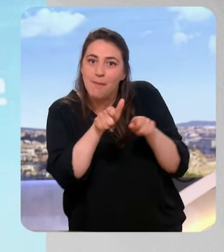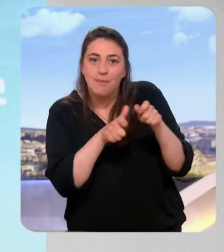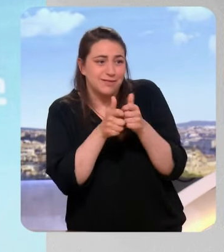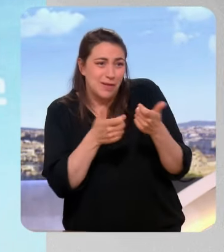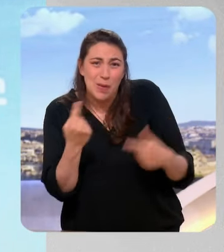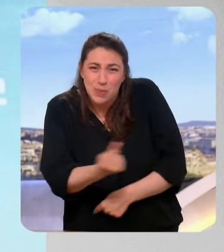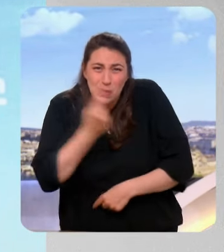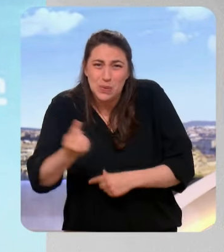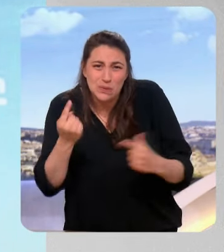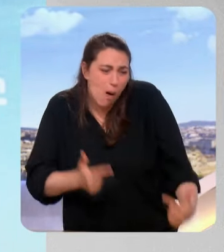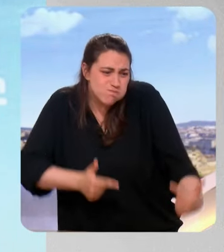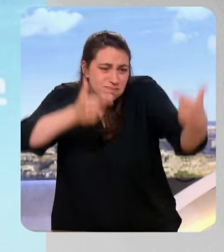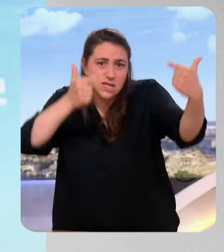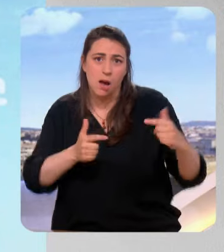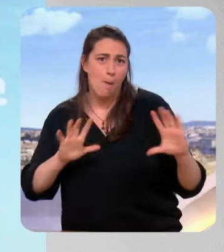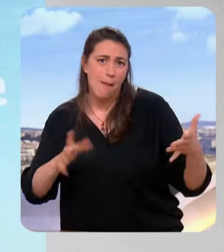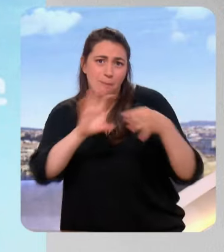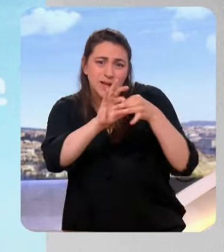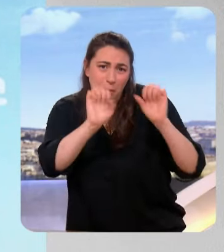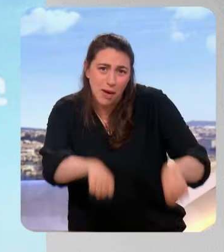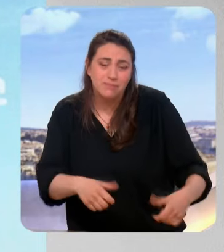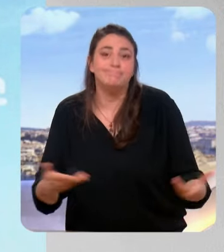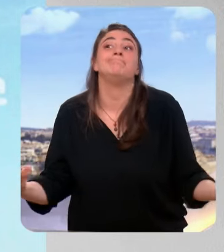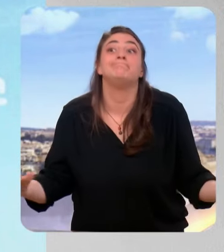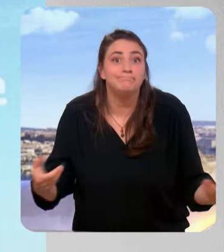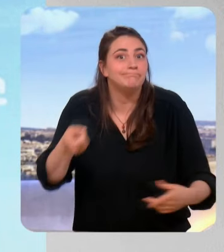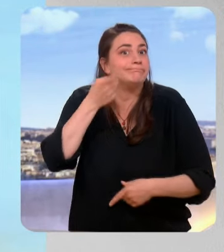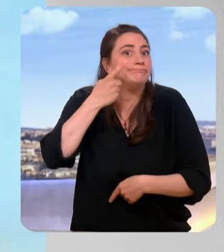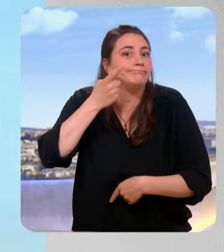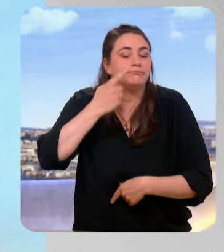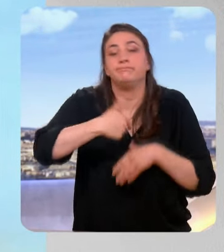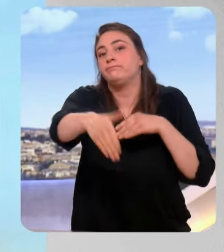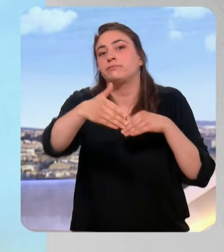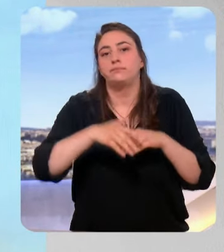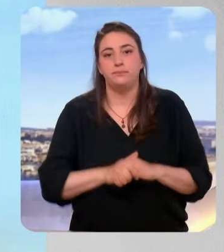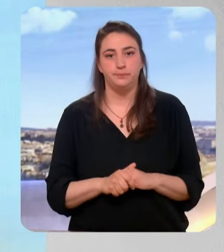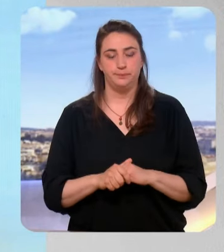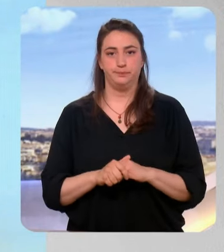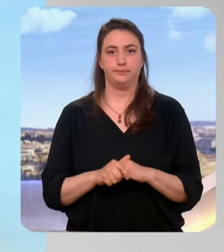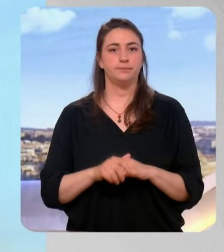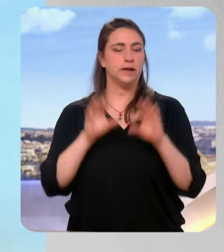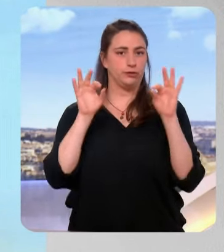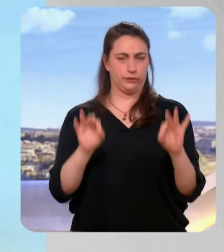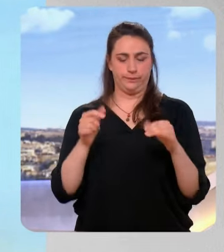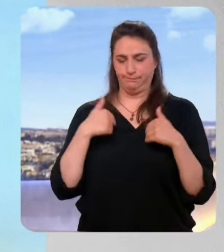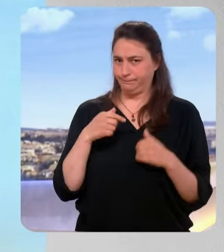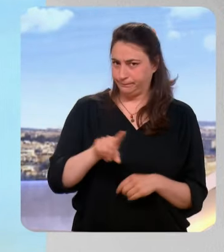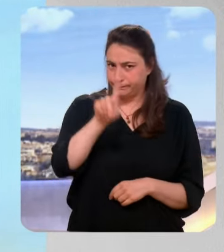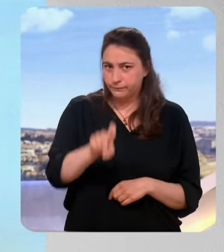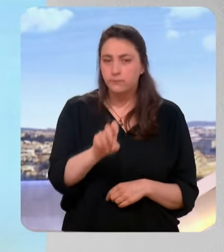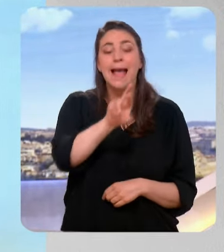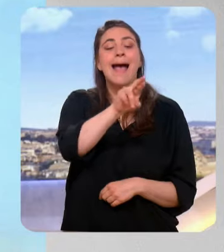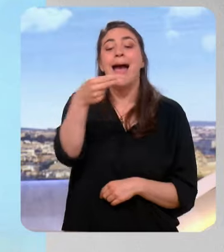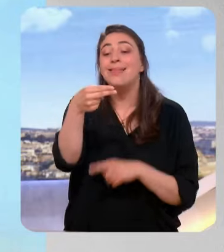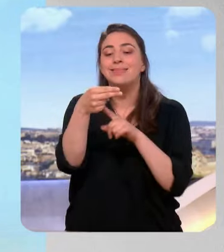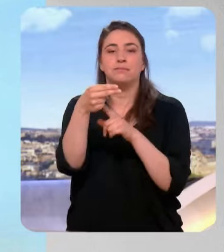continuera à s'opposer assez violemment sur un certain nombre de textes fondamentaux. On revient justement au RN, est-ce que le plafond de verre dont